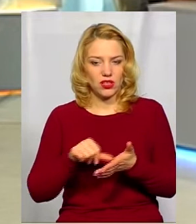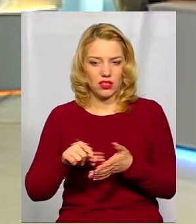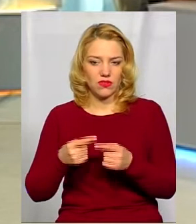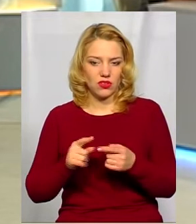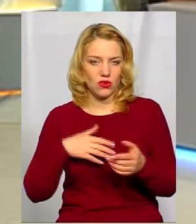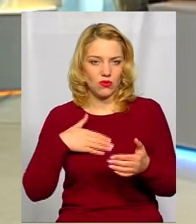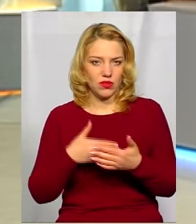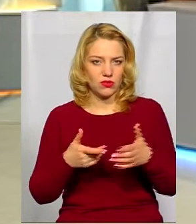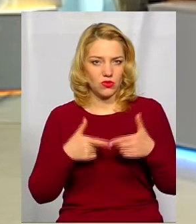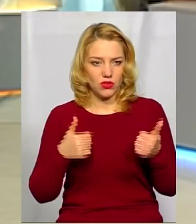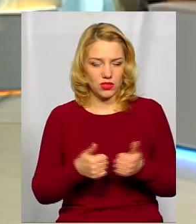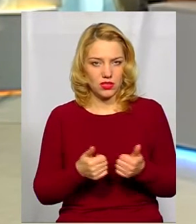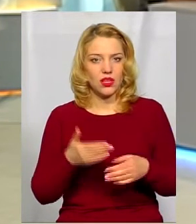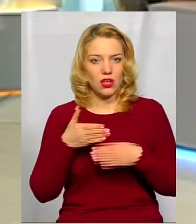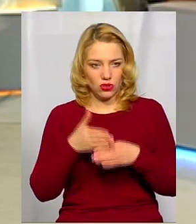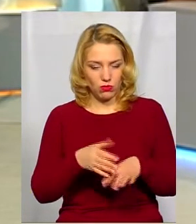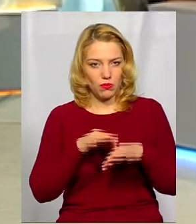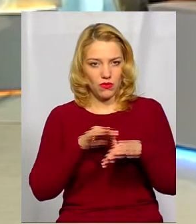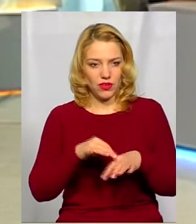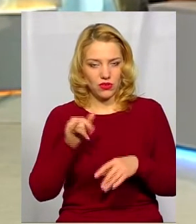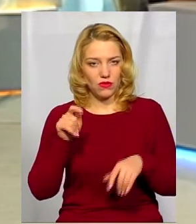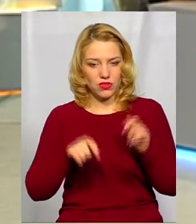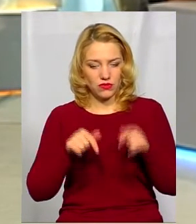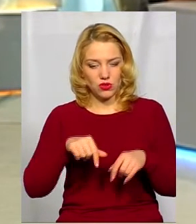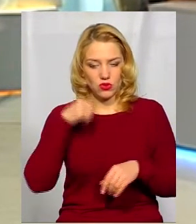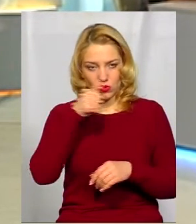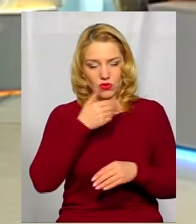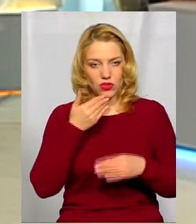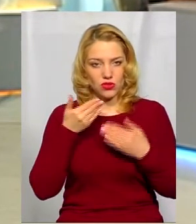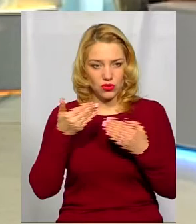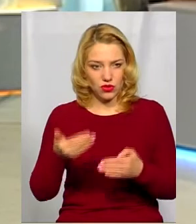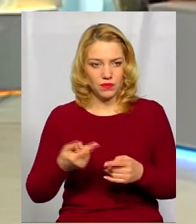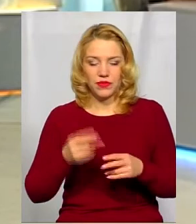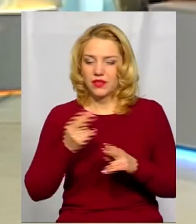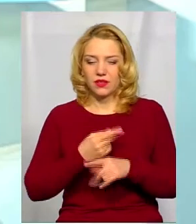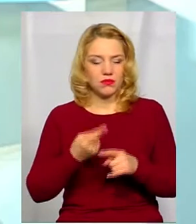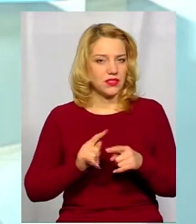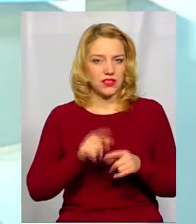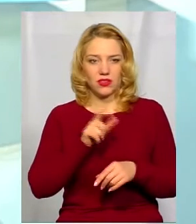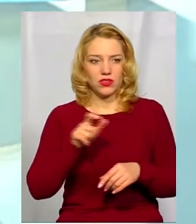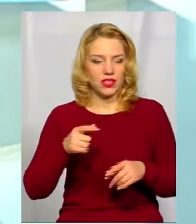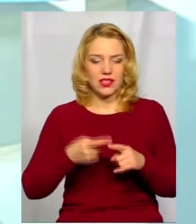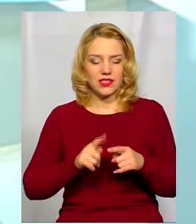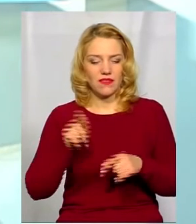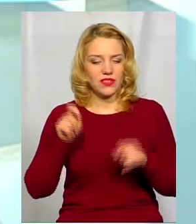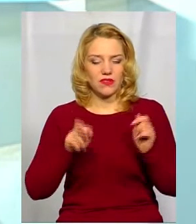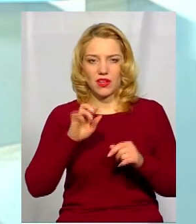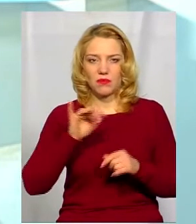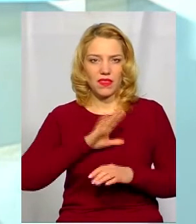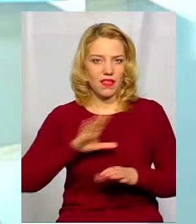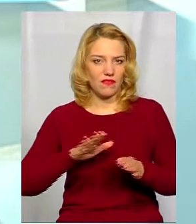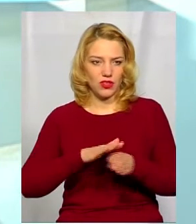цієї громадської організації, допомогло у проведенні фестивалю цьогорічного? Ну, без цих людей цей фестиваль не відбувся. Адже це